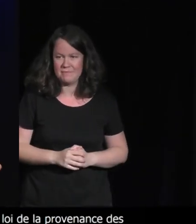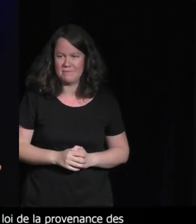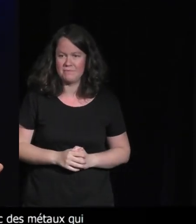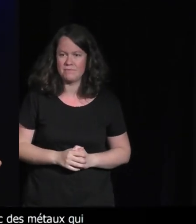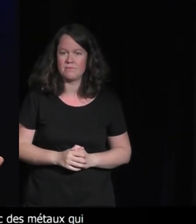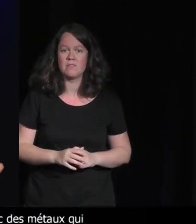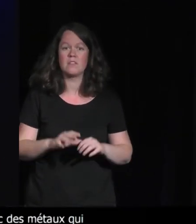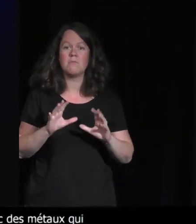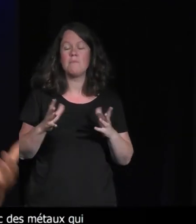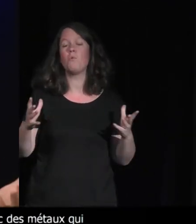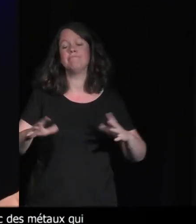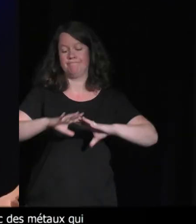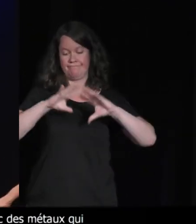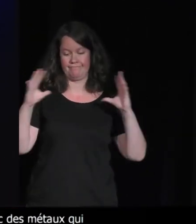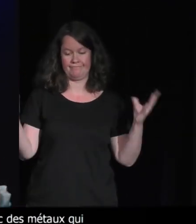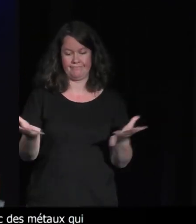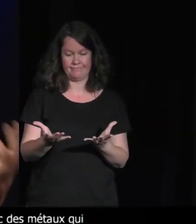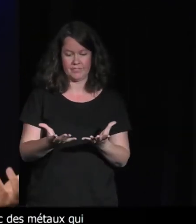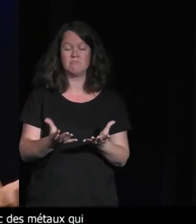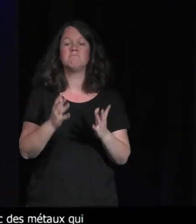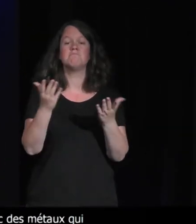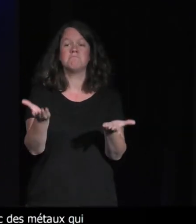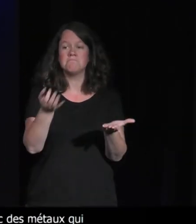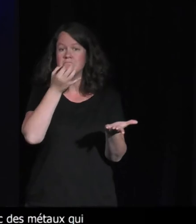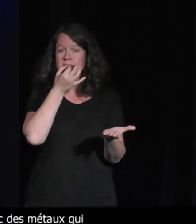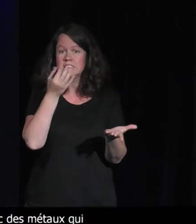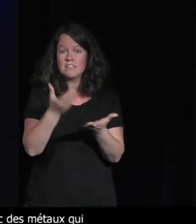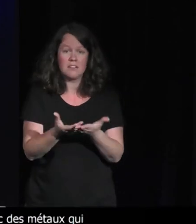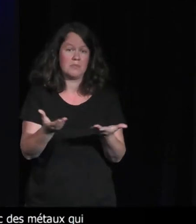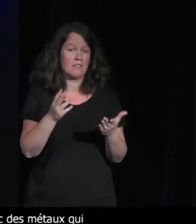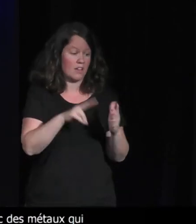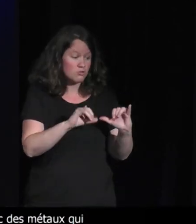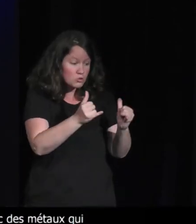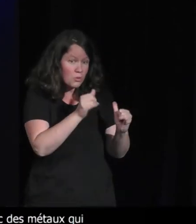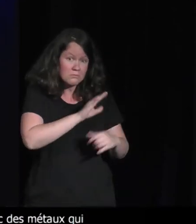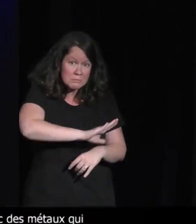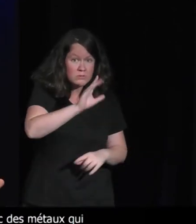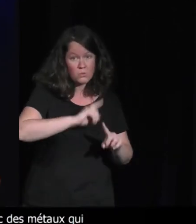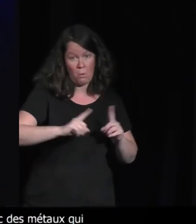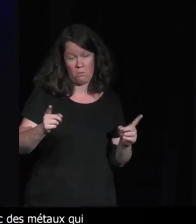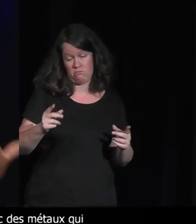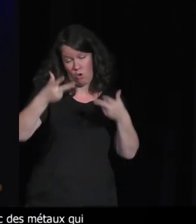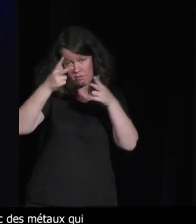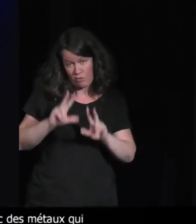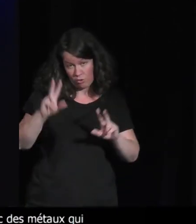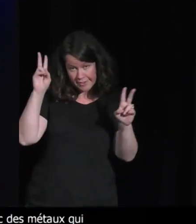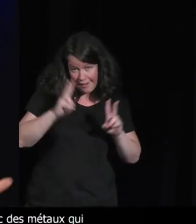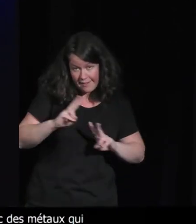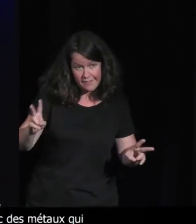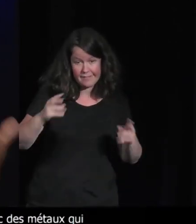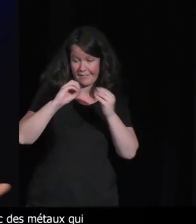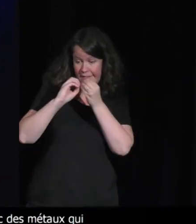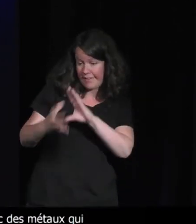spécifique en lien avec les jeux vidéo. veux dire, là, on parle du numérique et sur n'importe quel objet